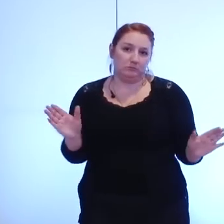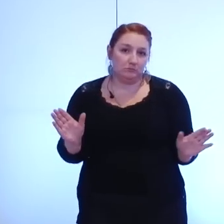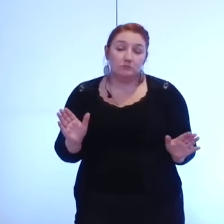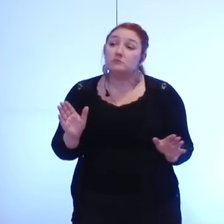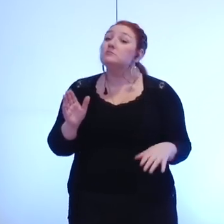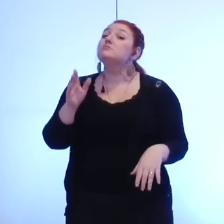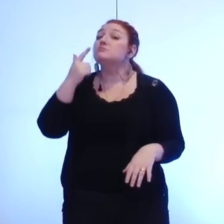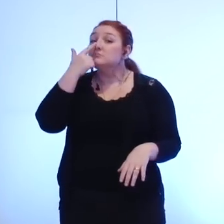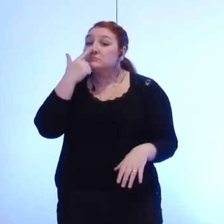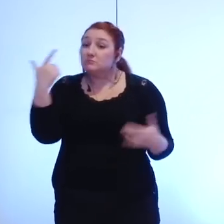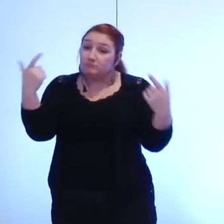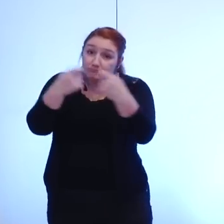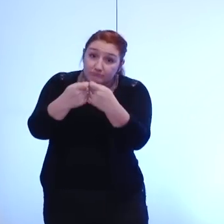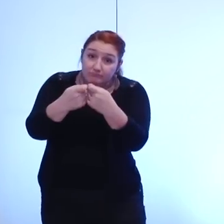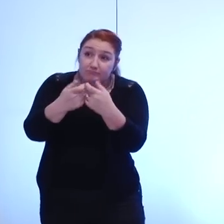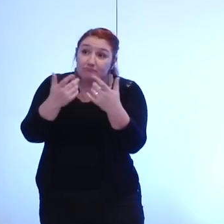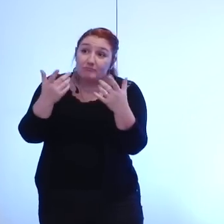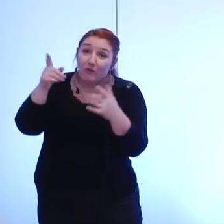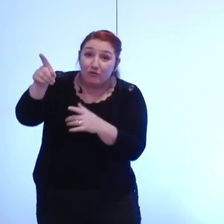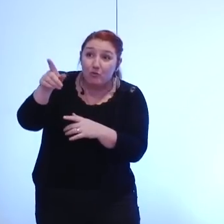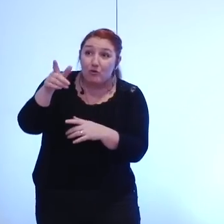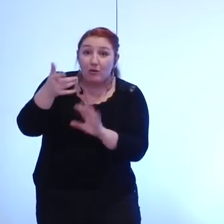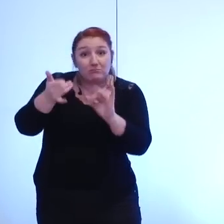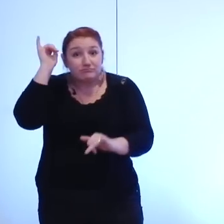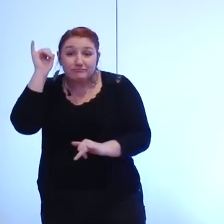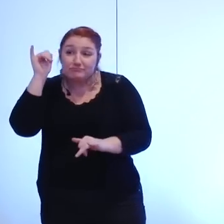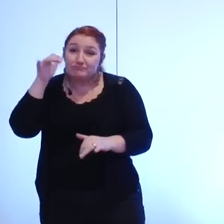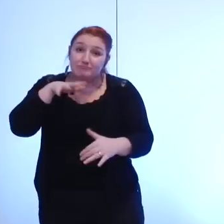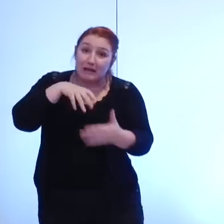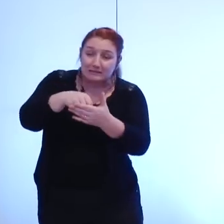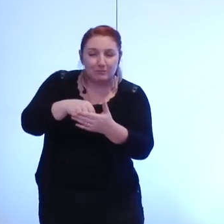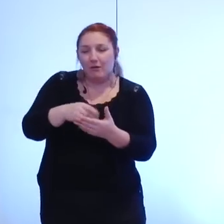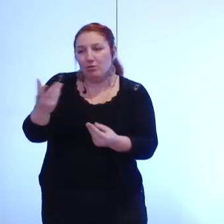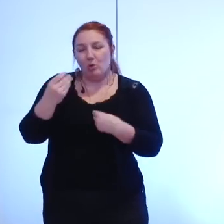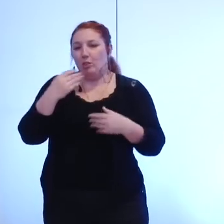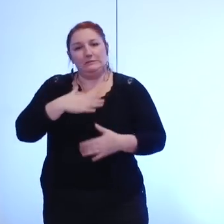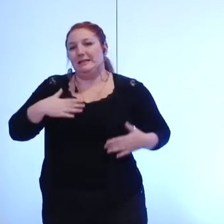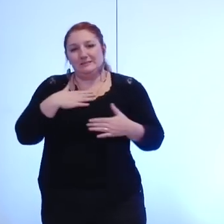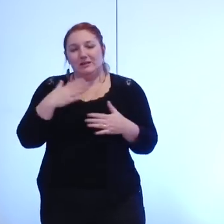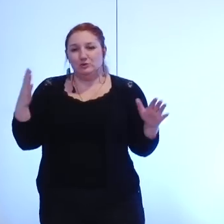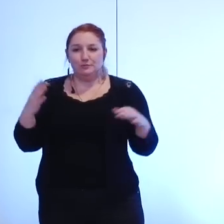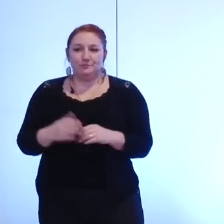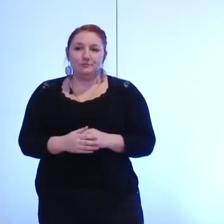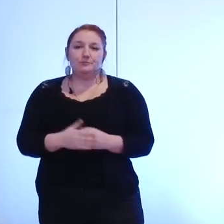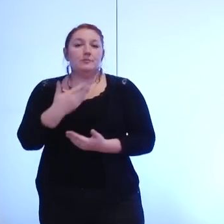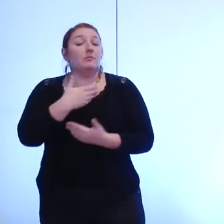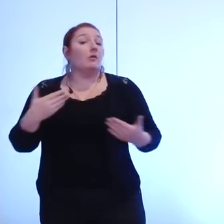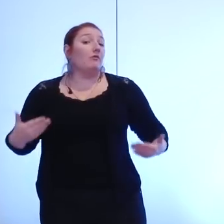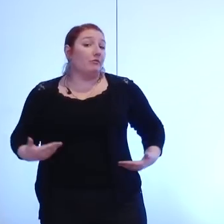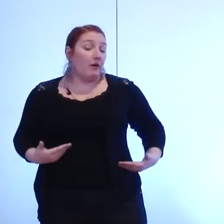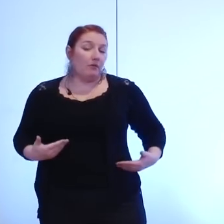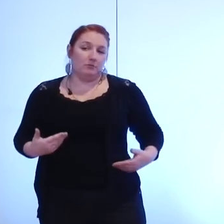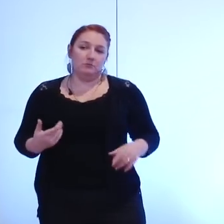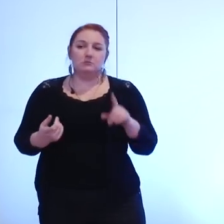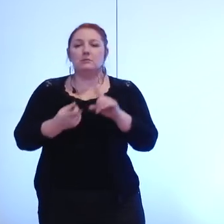en saisir nous n'en serons que plus satisfaits pour finir et vous comprendrez bien qu'il est important de l'évoquer sans